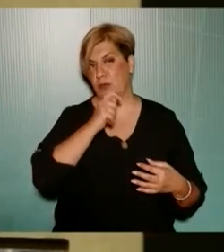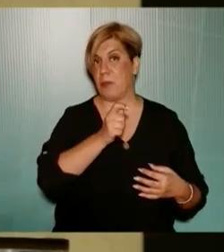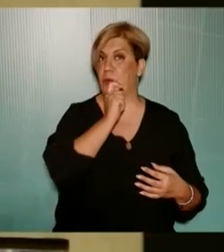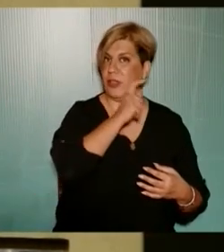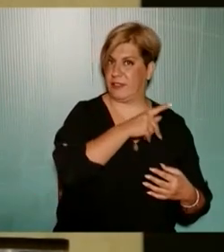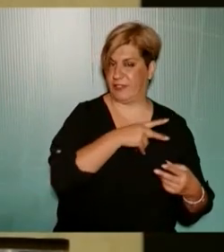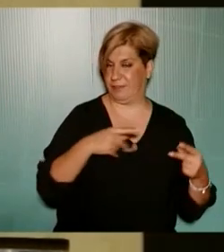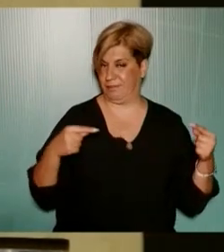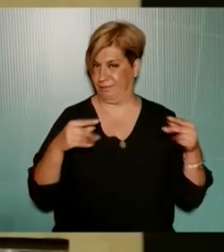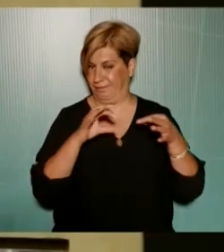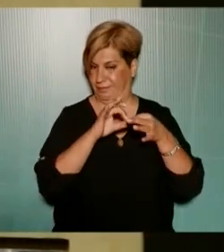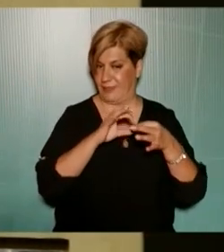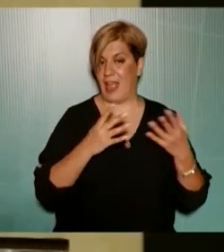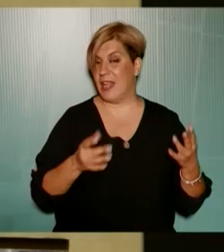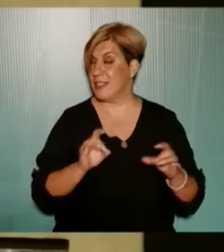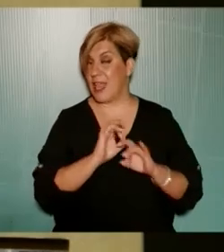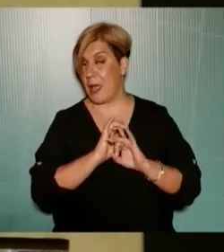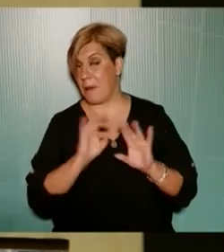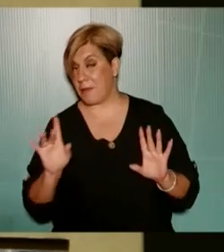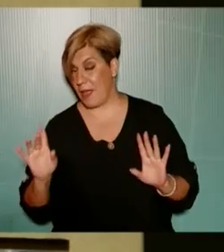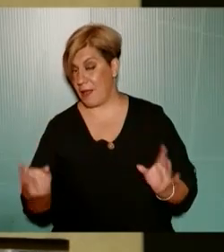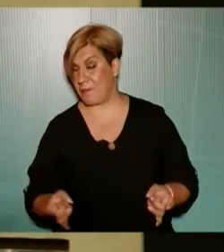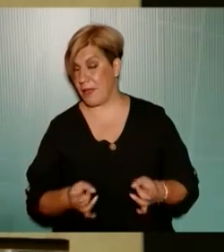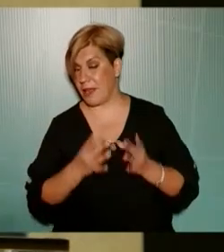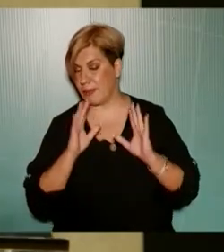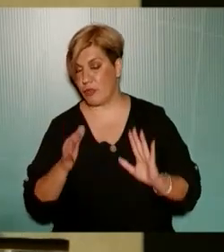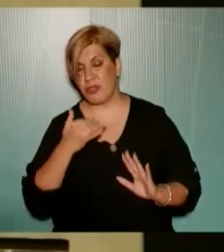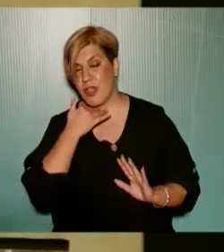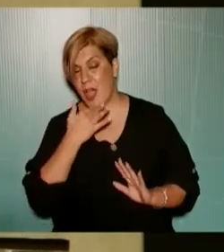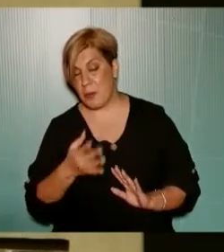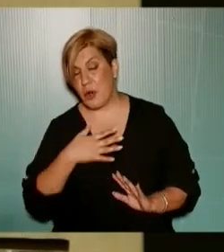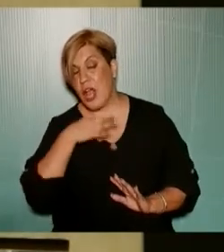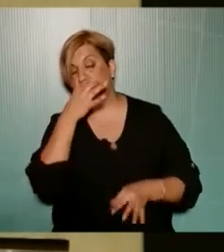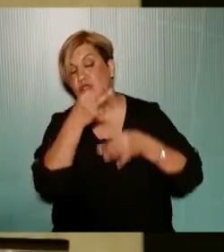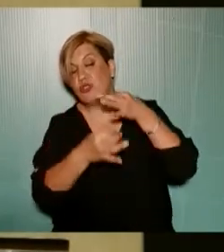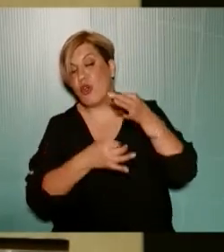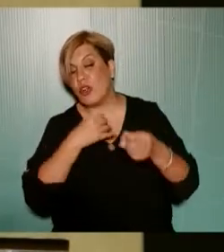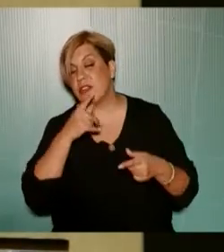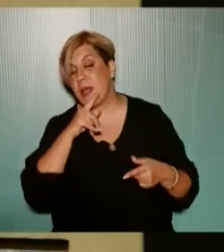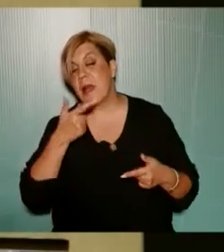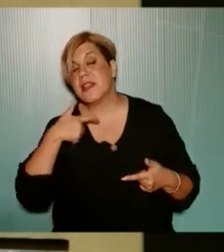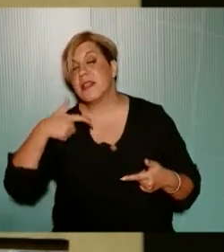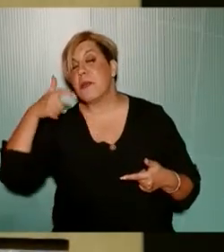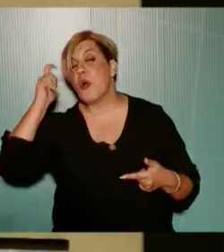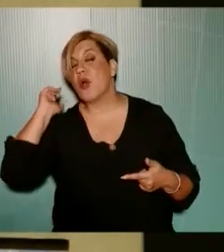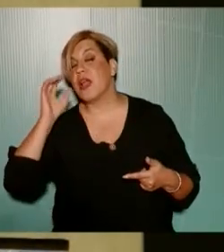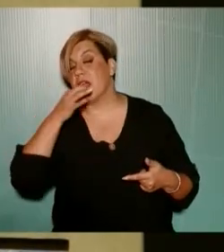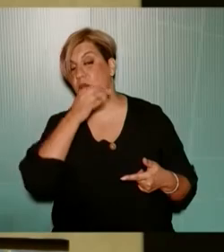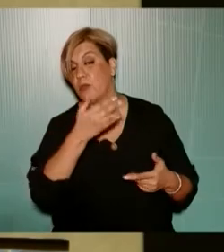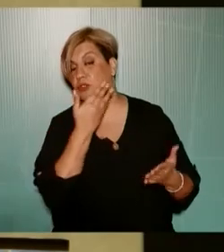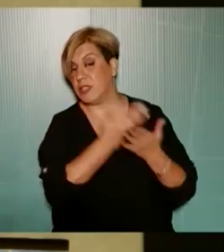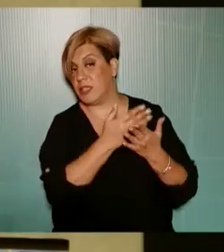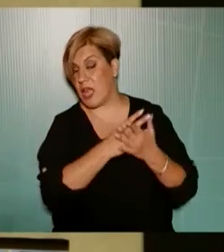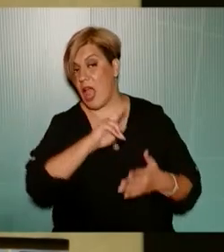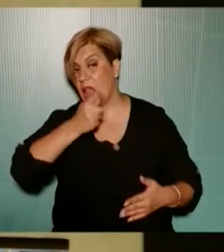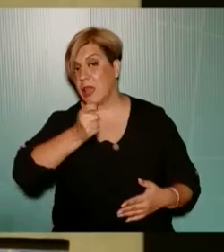αλλά σε καμία περίπτωση δεν μπορώ να μην σχολιάσω στα πλαίσια της δημοκρατίας όπως ζητάει η